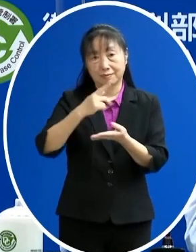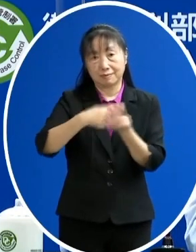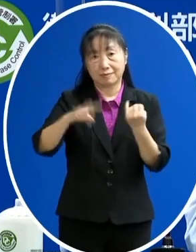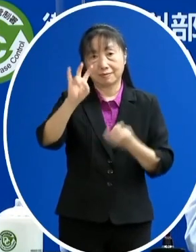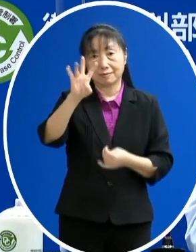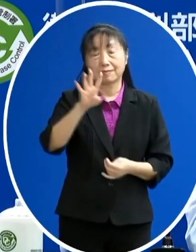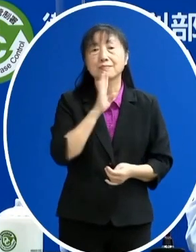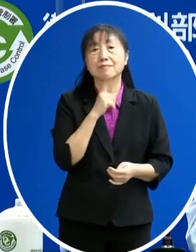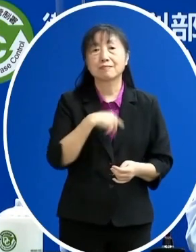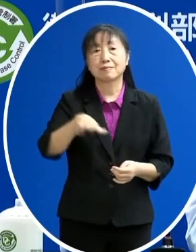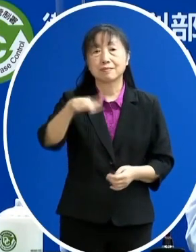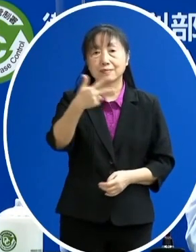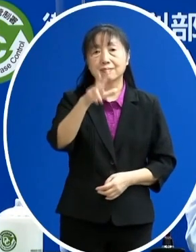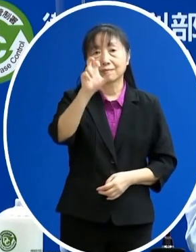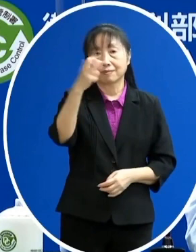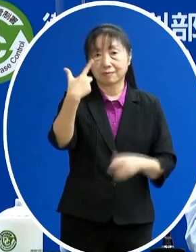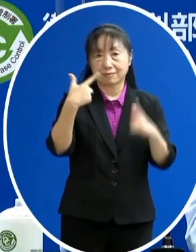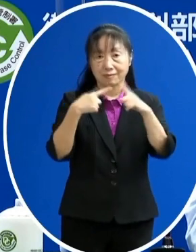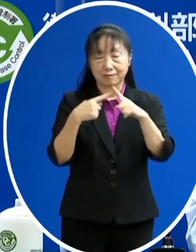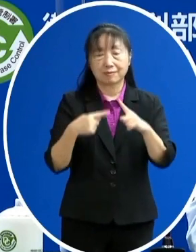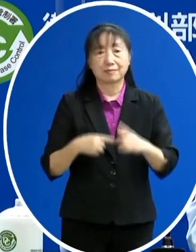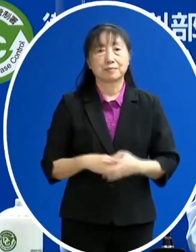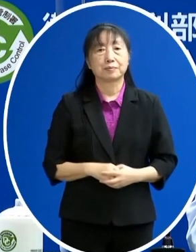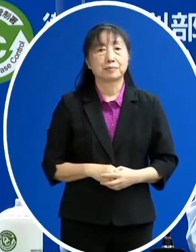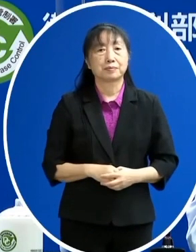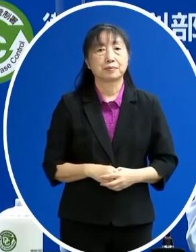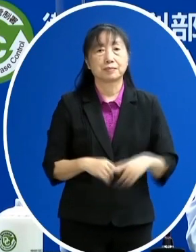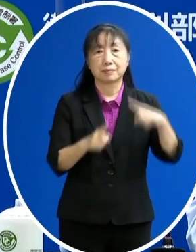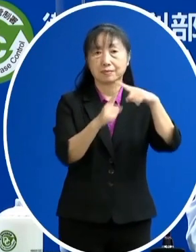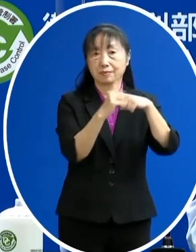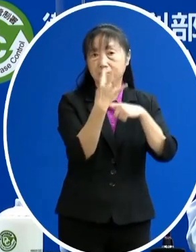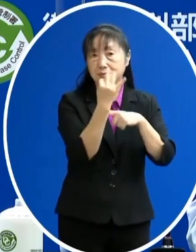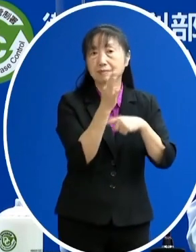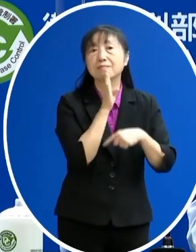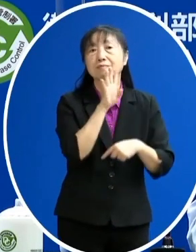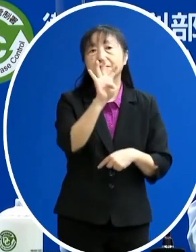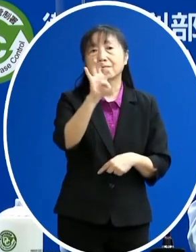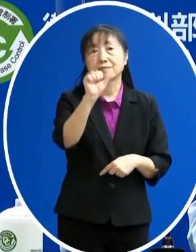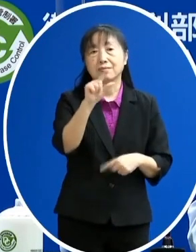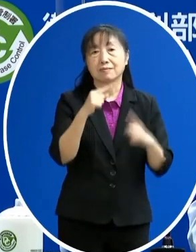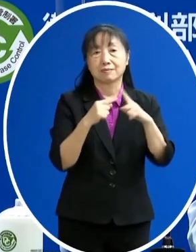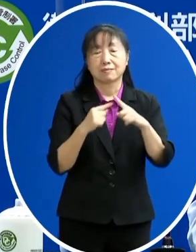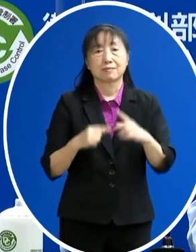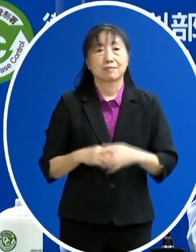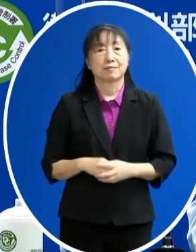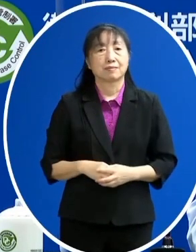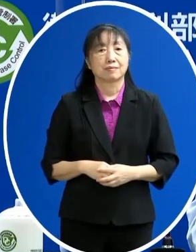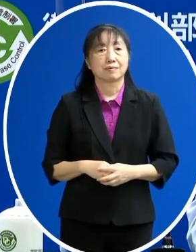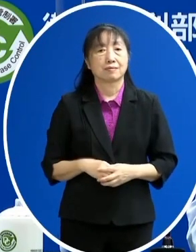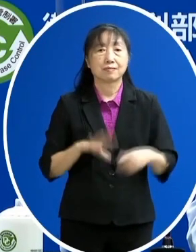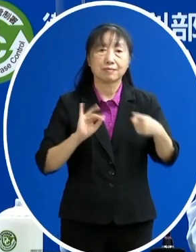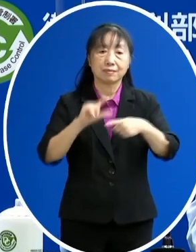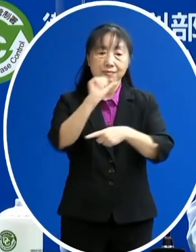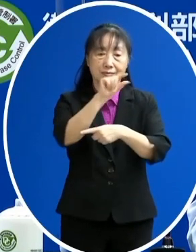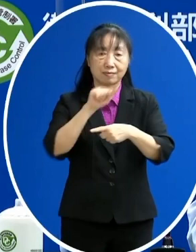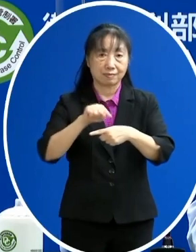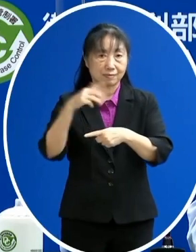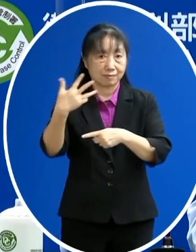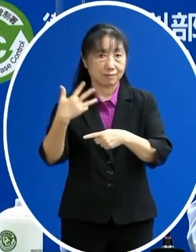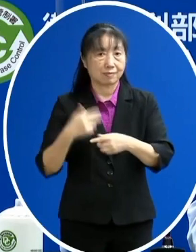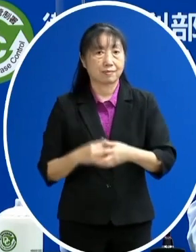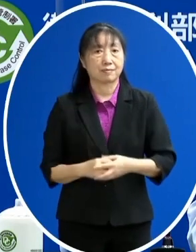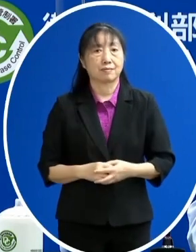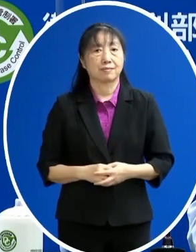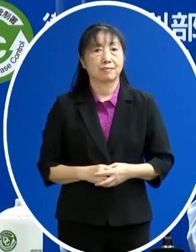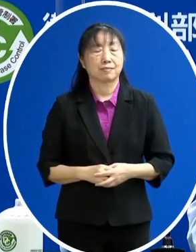那篩檢的776位女客那陽性的人數是45那陽性率是5.8